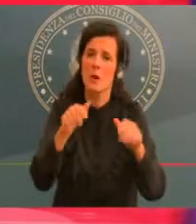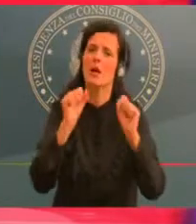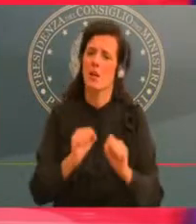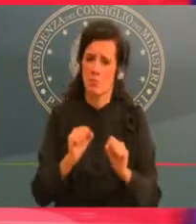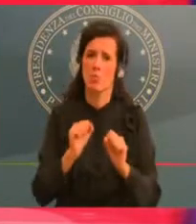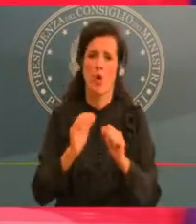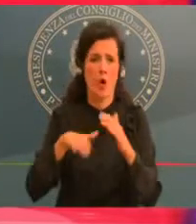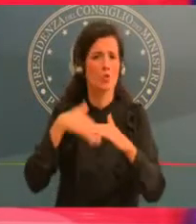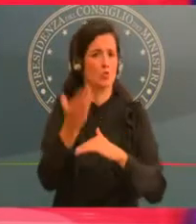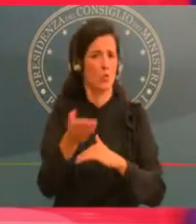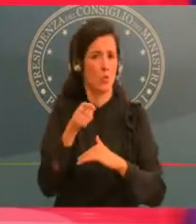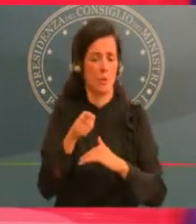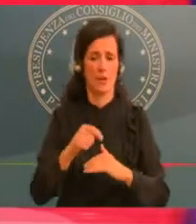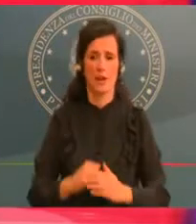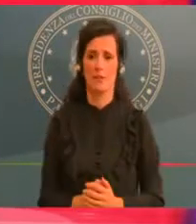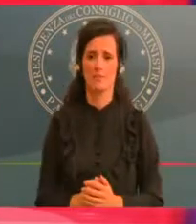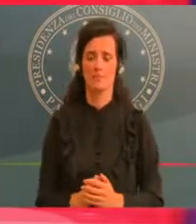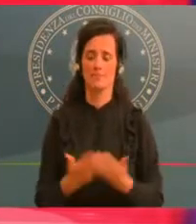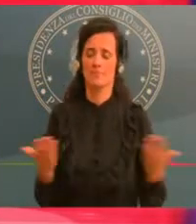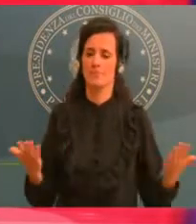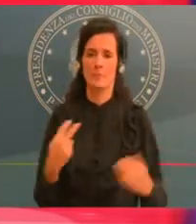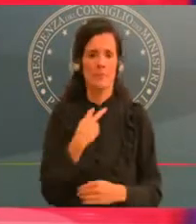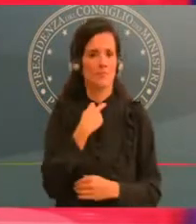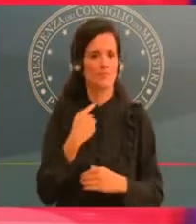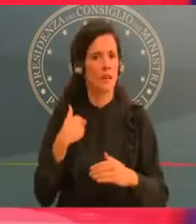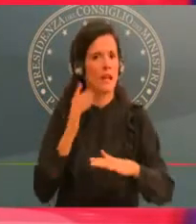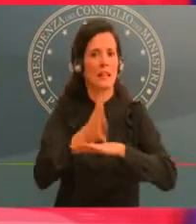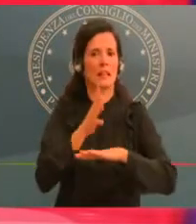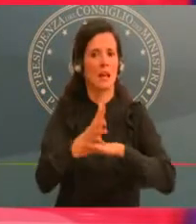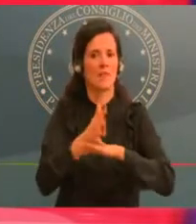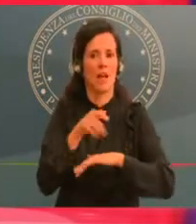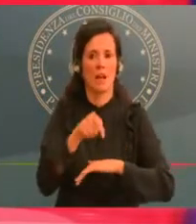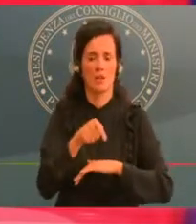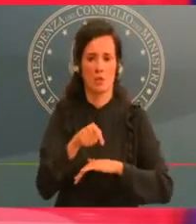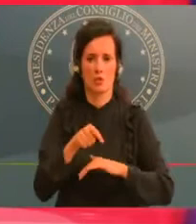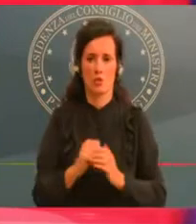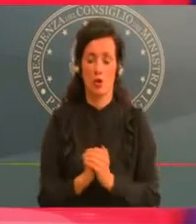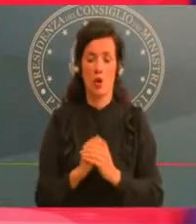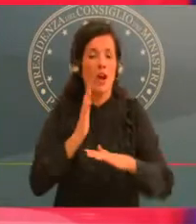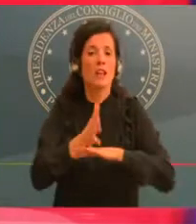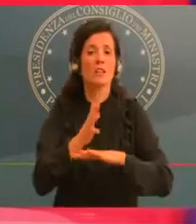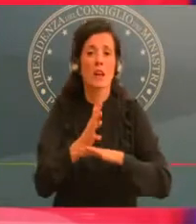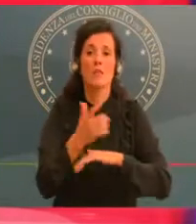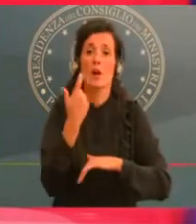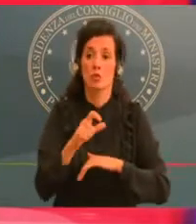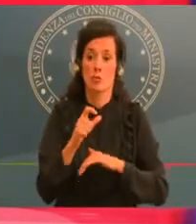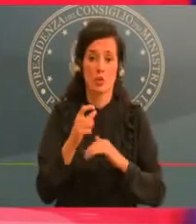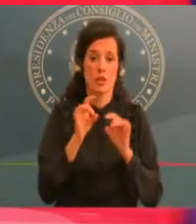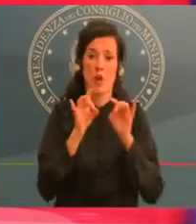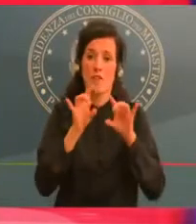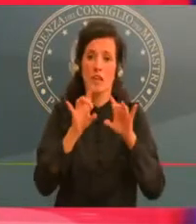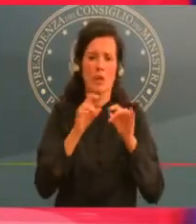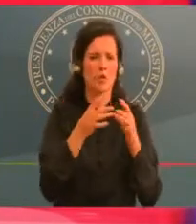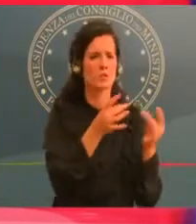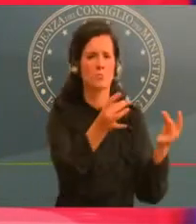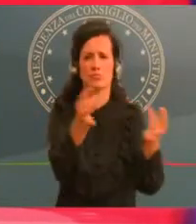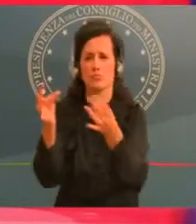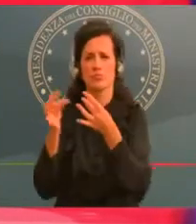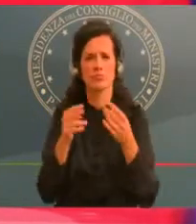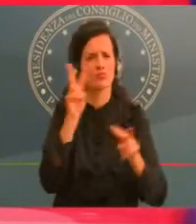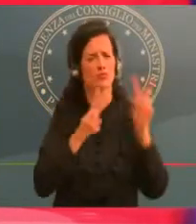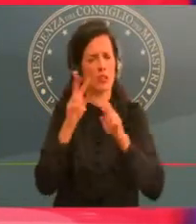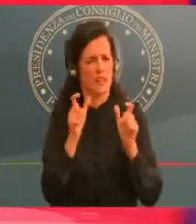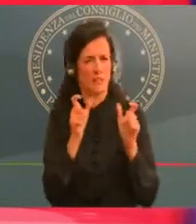circolazione del virus, in attesa di poter disporre, ci auguriamo quanto prima, di vaccini, di terapie risolutive.